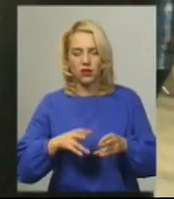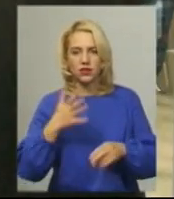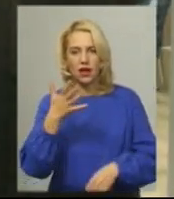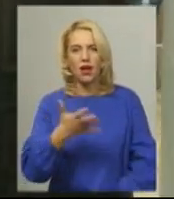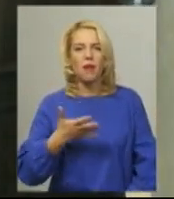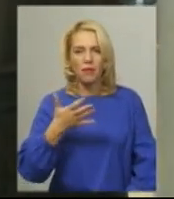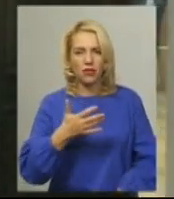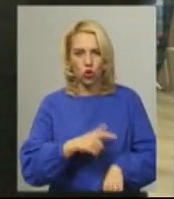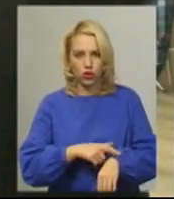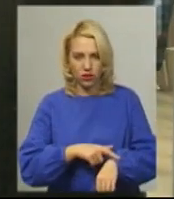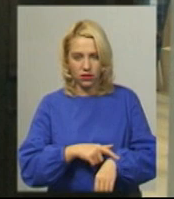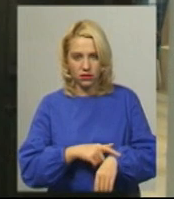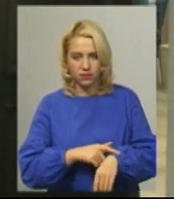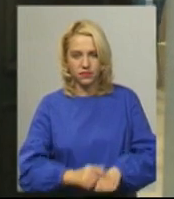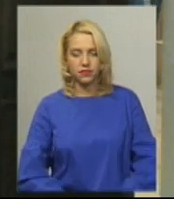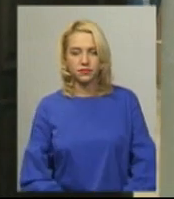години.